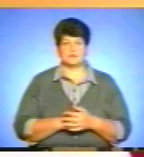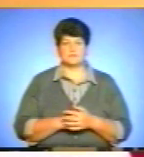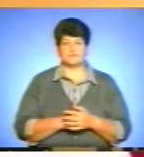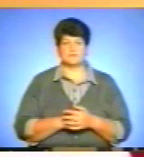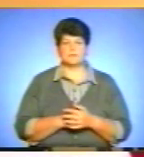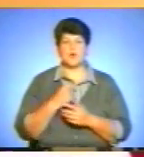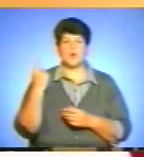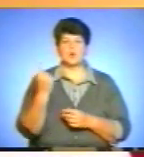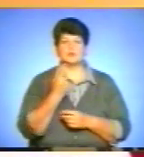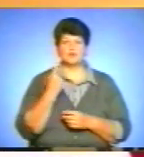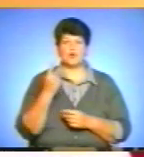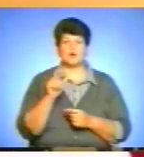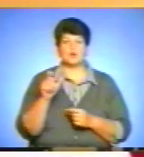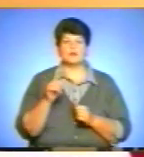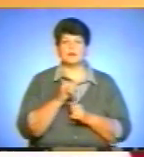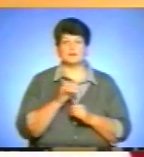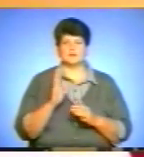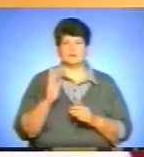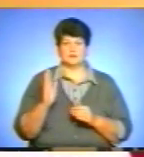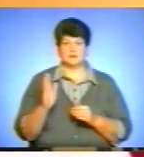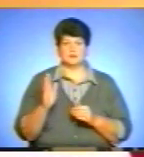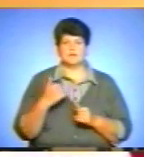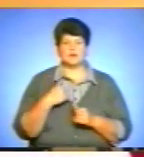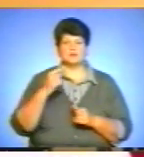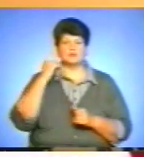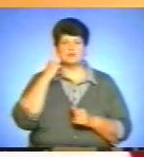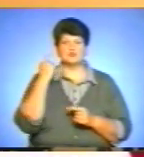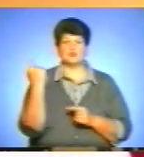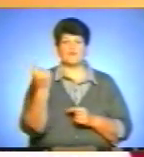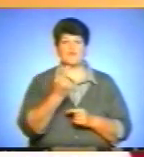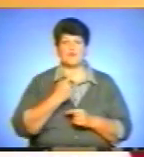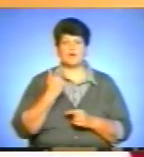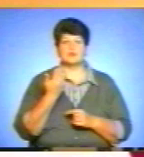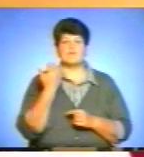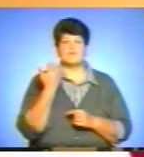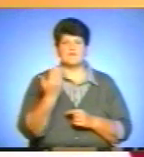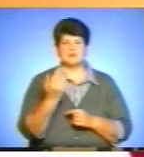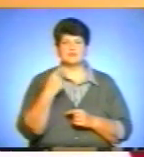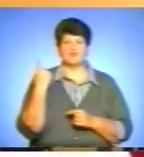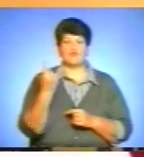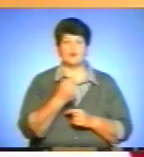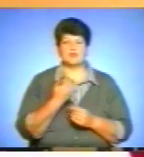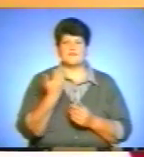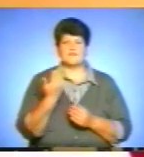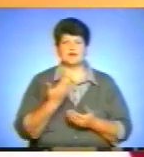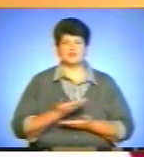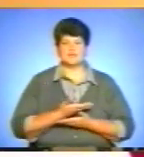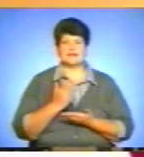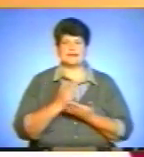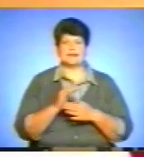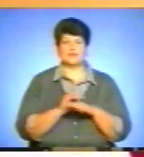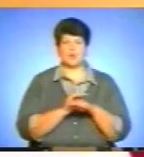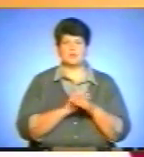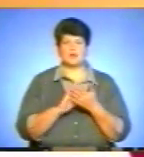Одинока людина ніколи не буває. Я думаю, що довкола вас і що довкола вашого життя є добрі обставини,